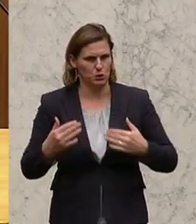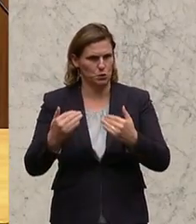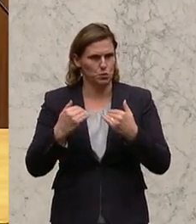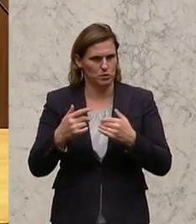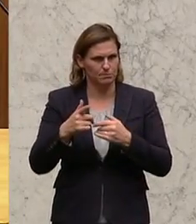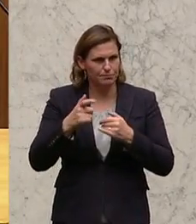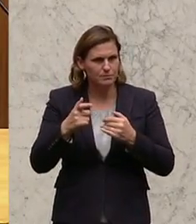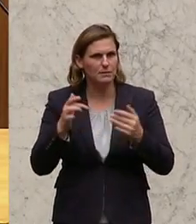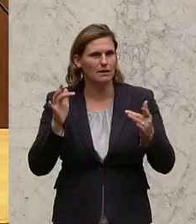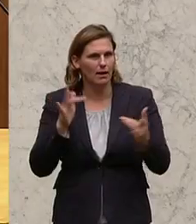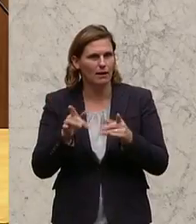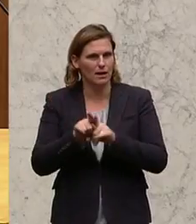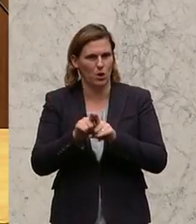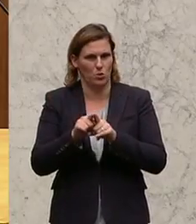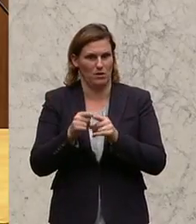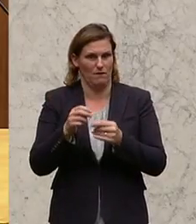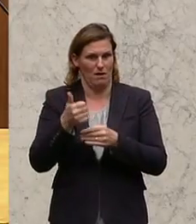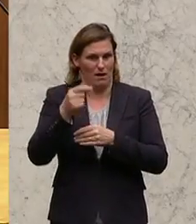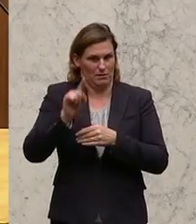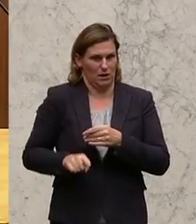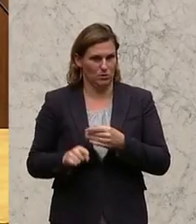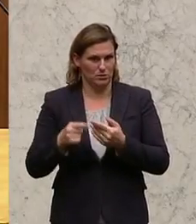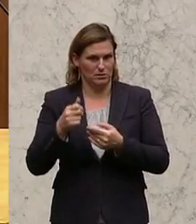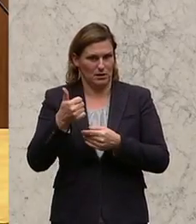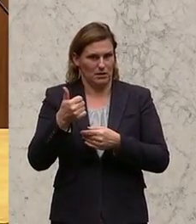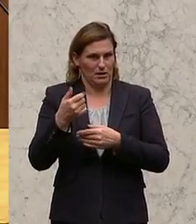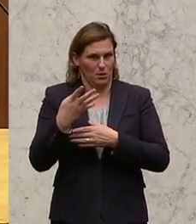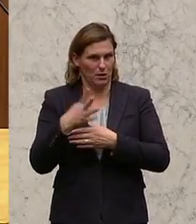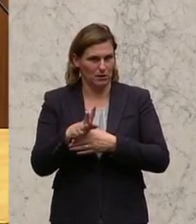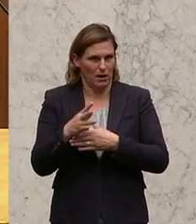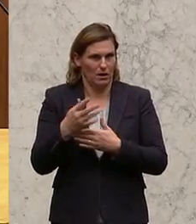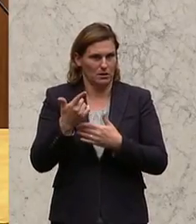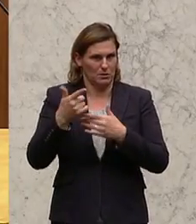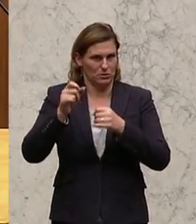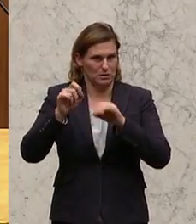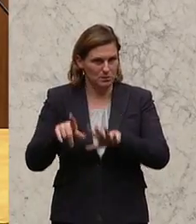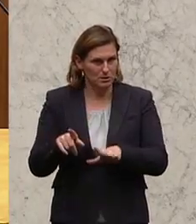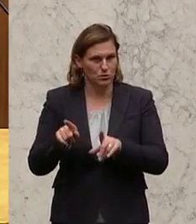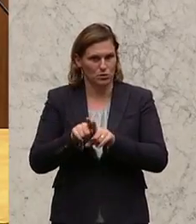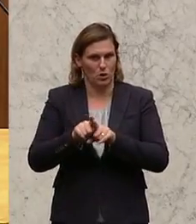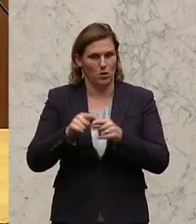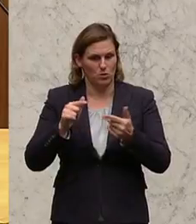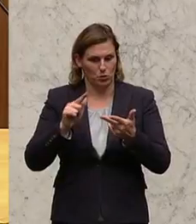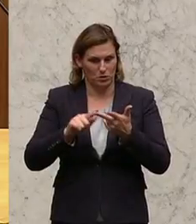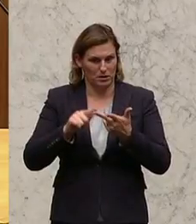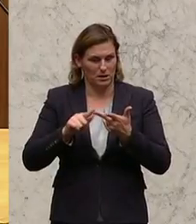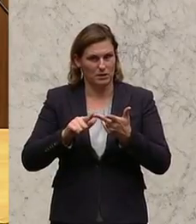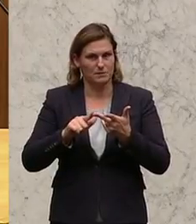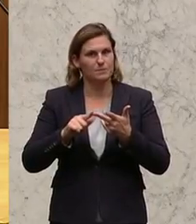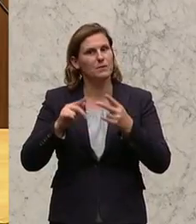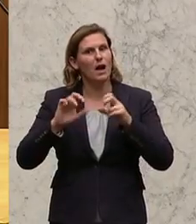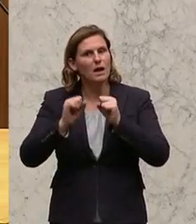wurden. Und die letzten 1.000 kommen im ersten Quartal 2017. Und nicht zuletzt zum Dritten die Aktion Gemeinsam sicher,